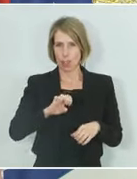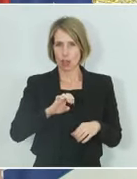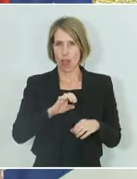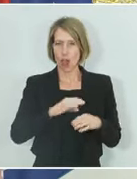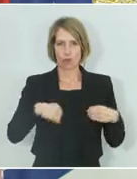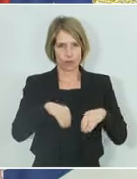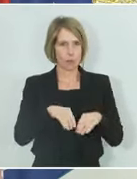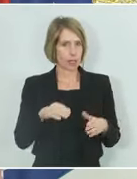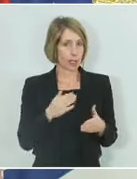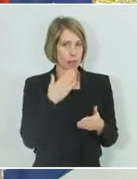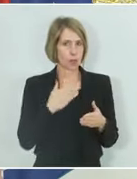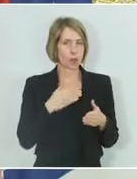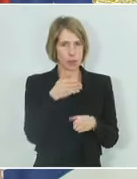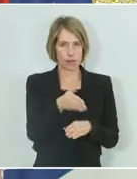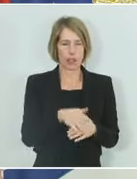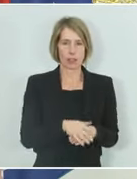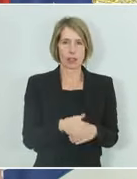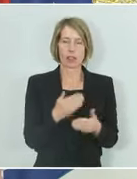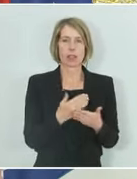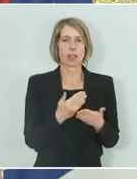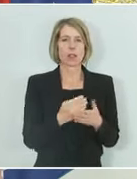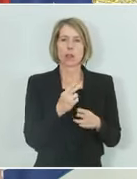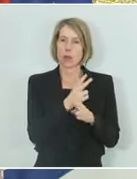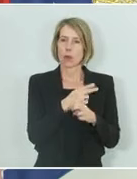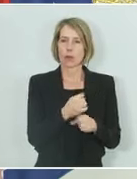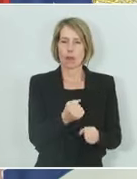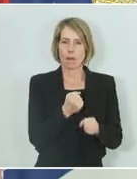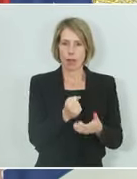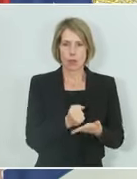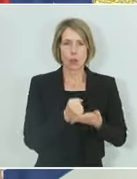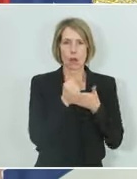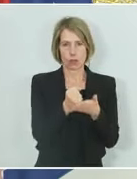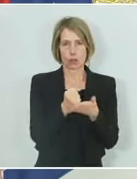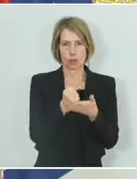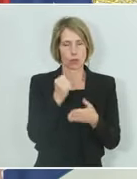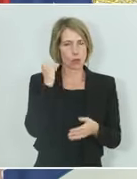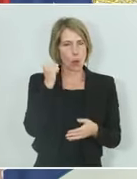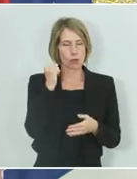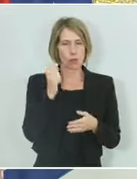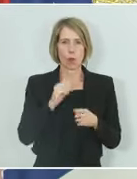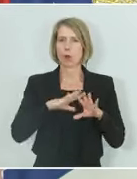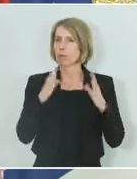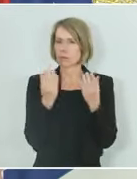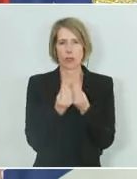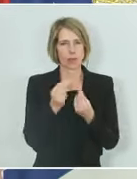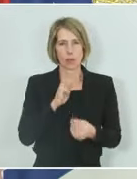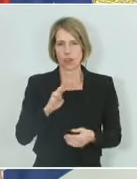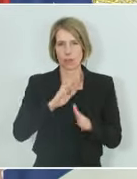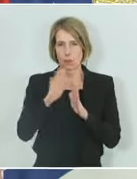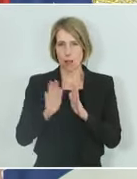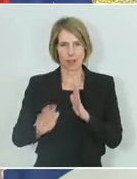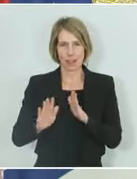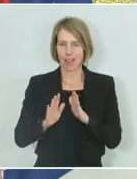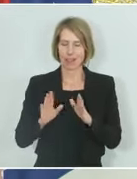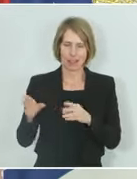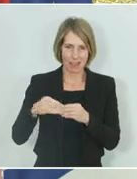unterstützt Österreich auch den Weg des Kosovo in die Europäische Union, wie im Westbalkan allgemein. Deswegen unterstützt Österreich auch die